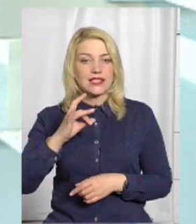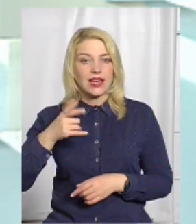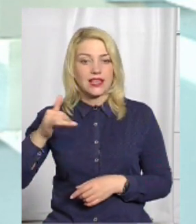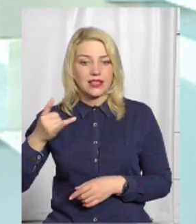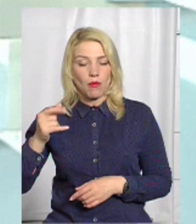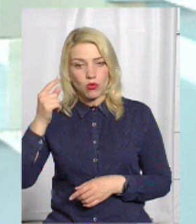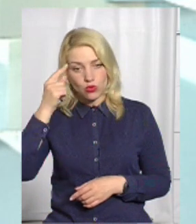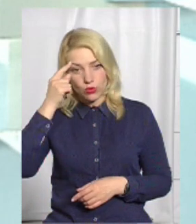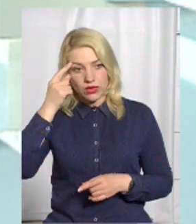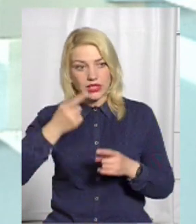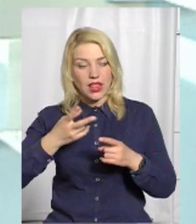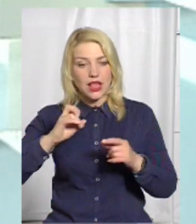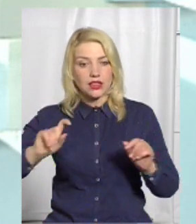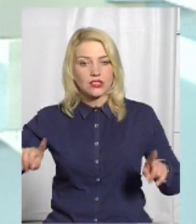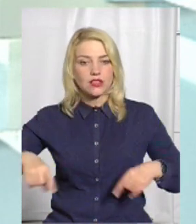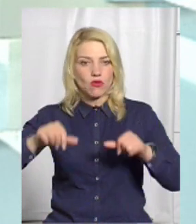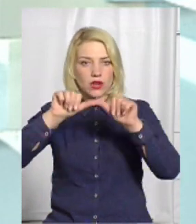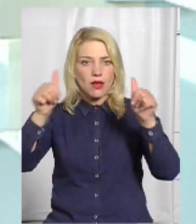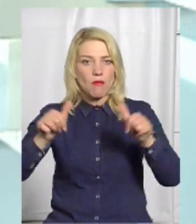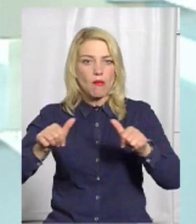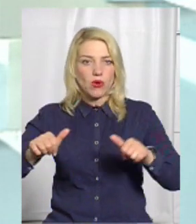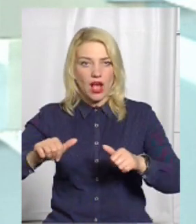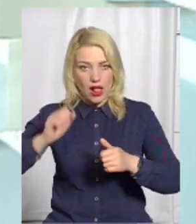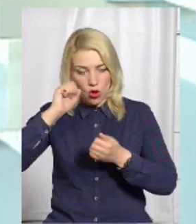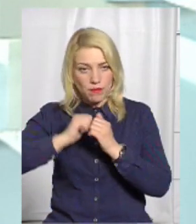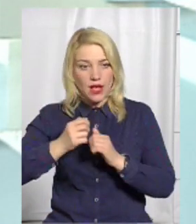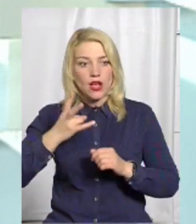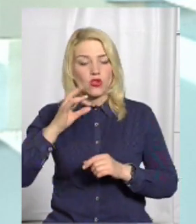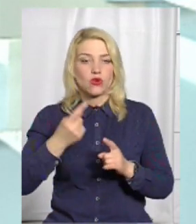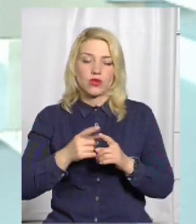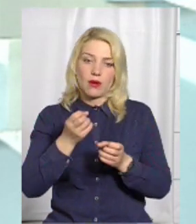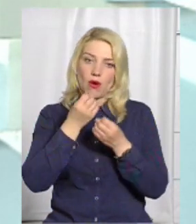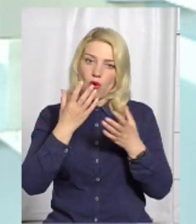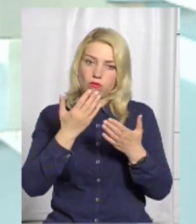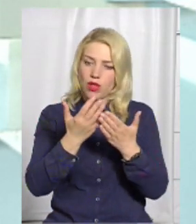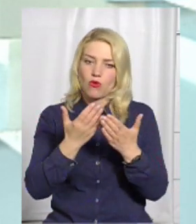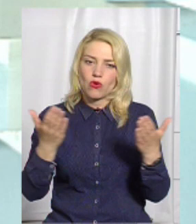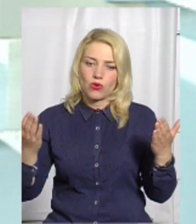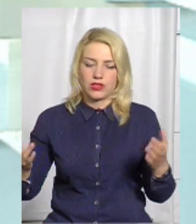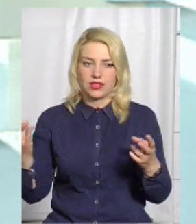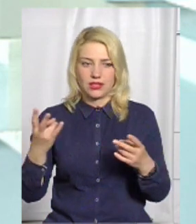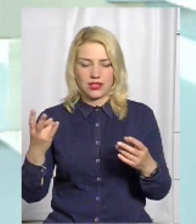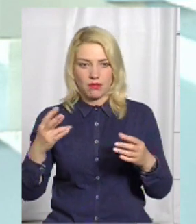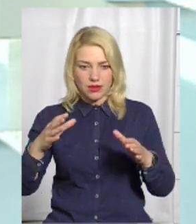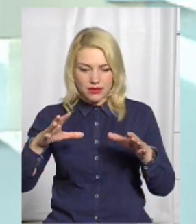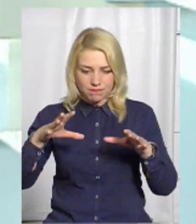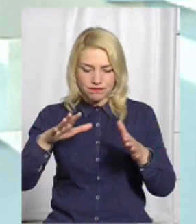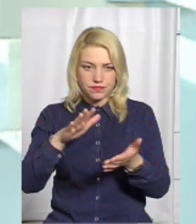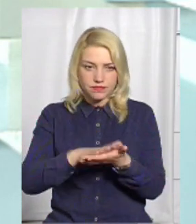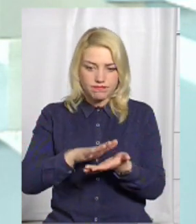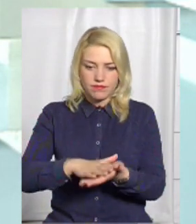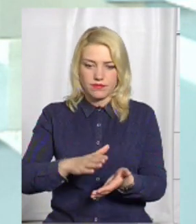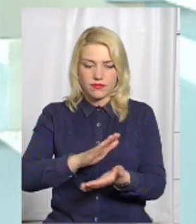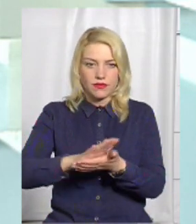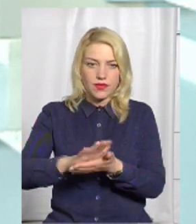Сергія, подумати над створенням меморіалу, наприклад. Але його треба облагородити, його треба помітити. Але одразу